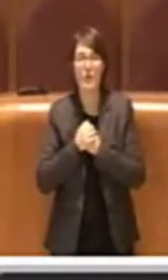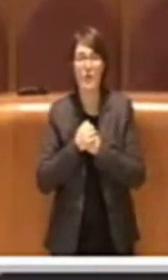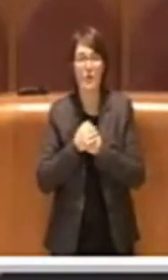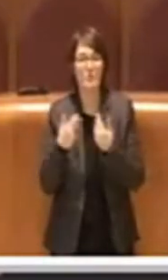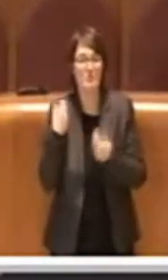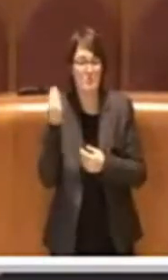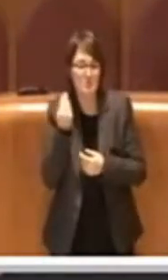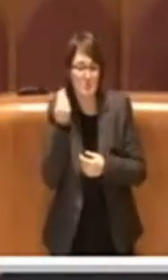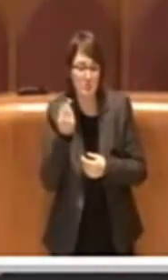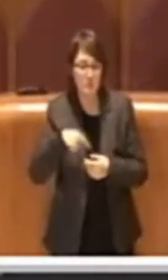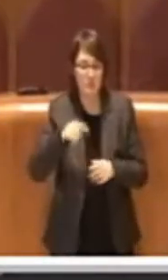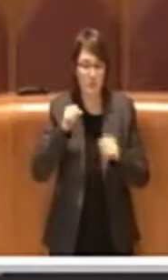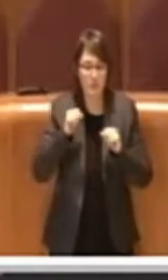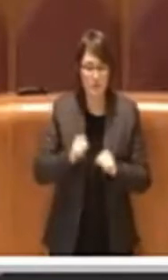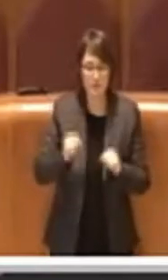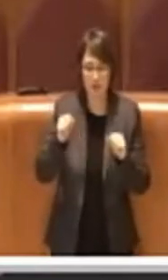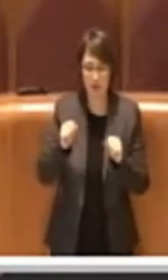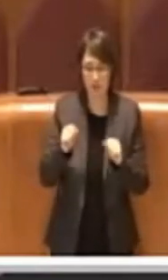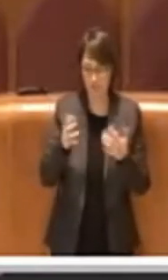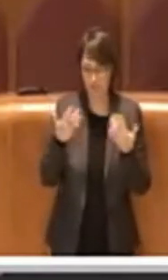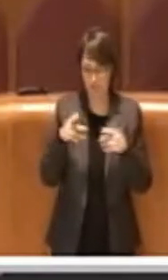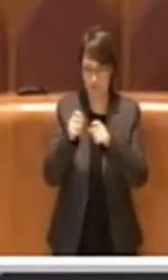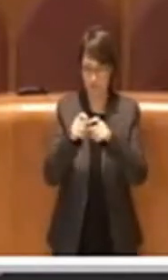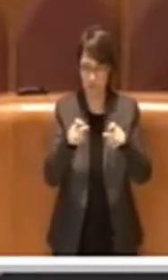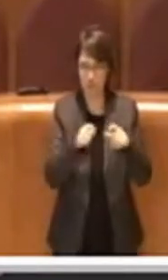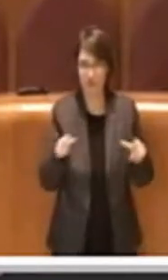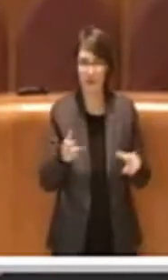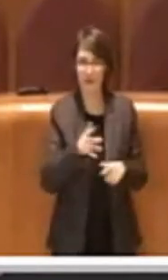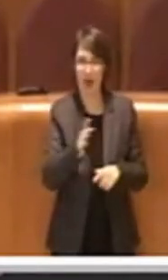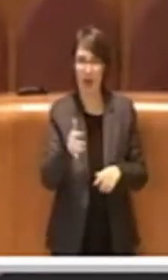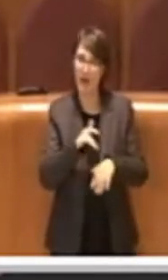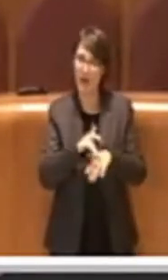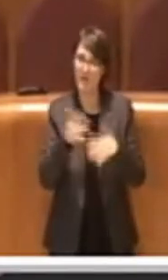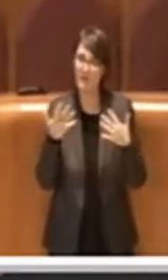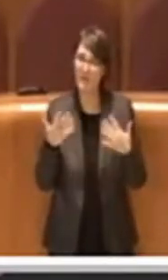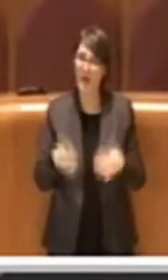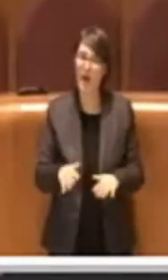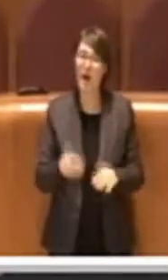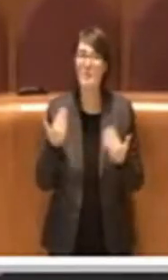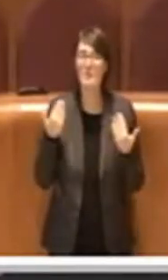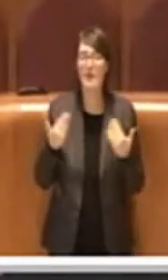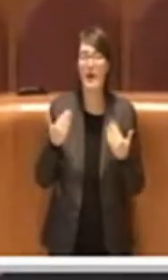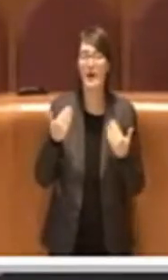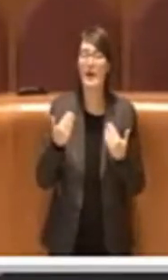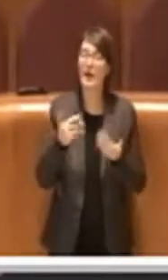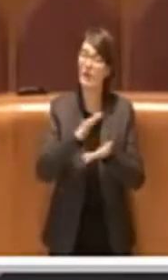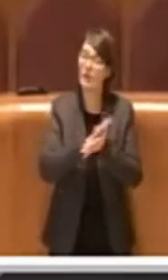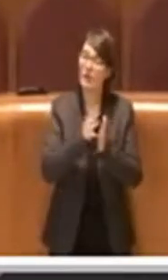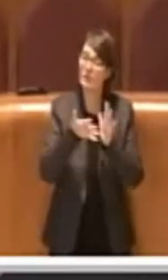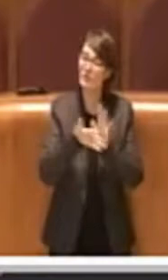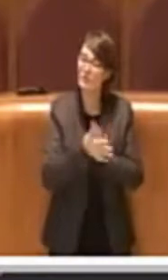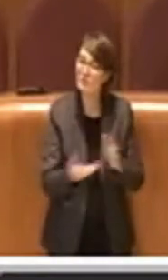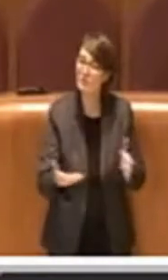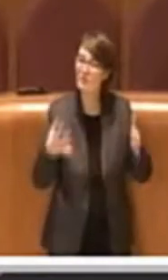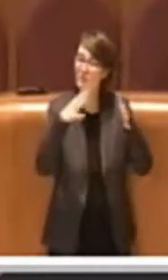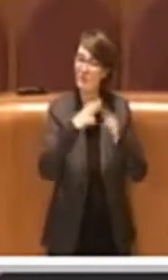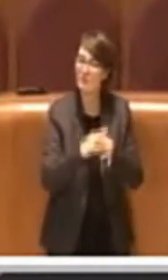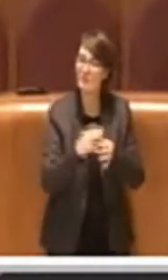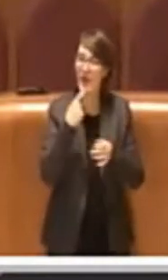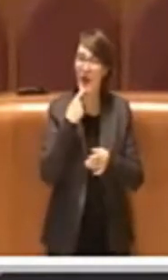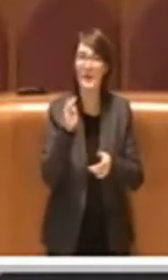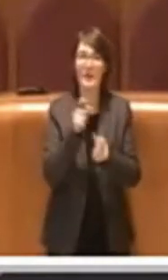può essere fatto, come è stato fatto anche in altre città, è quello di poter creare dei protocolli di intesa con dei soggetti